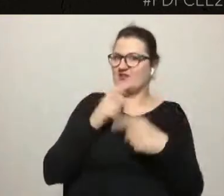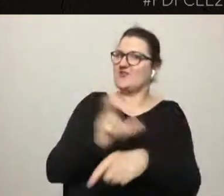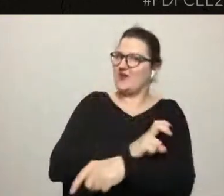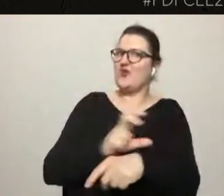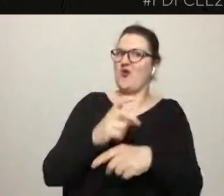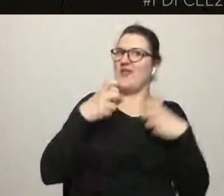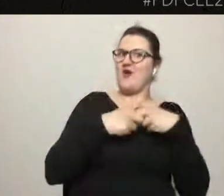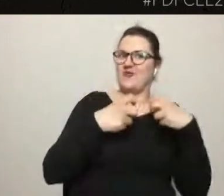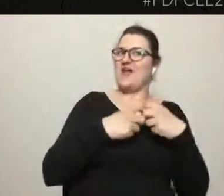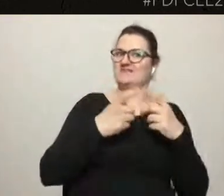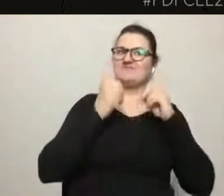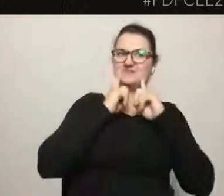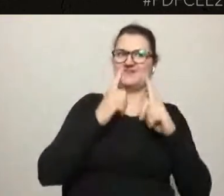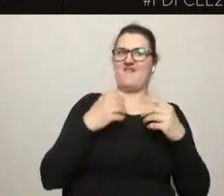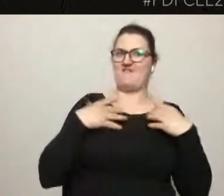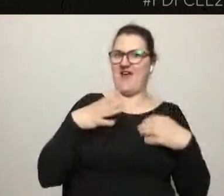stosować.